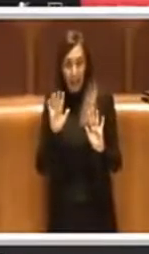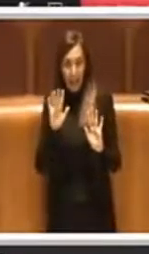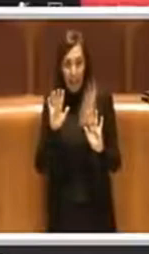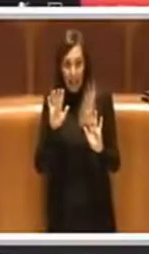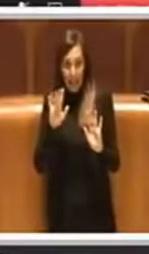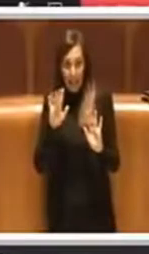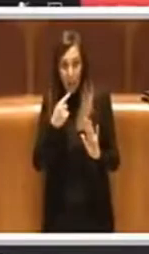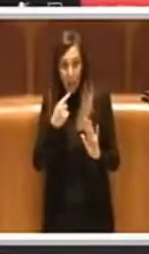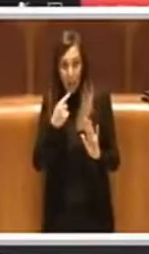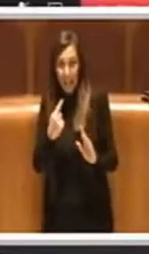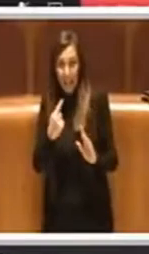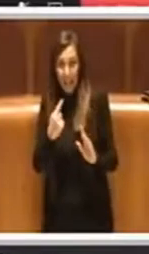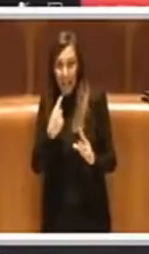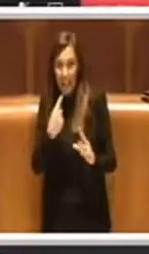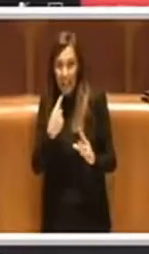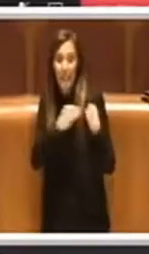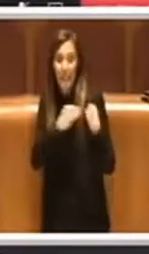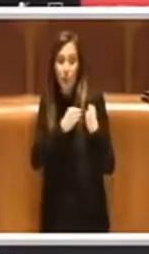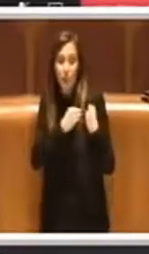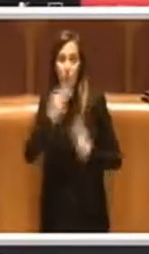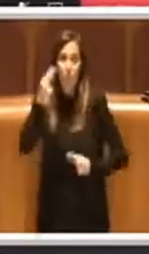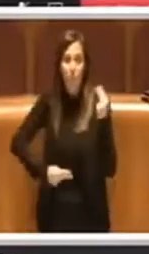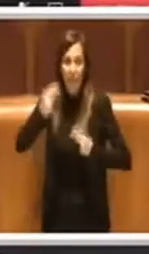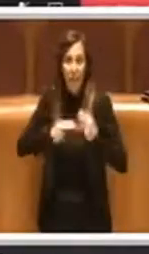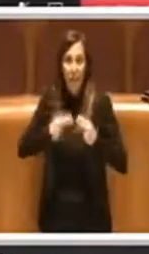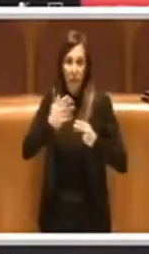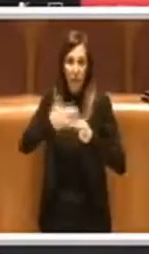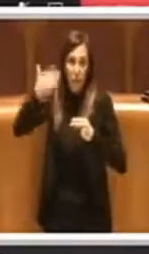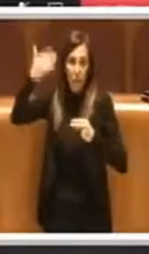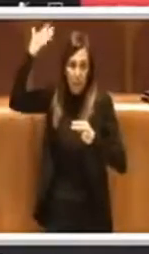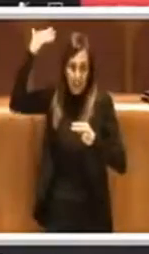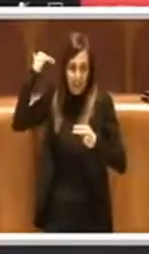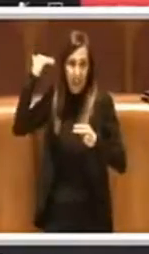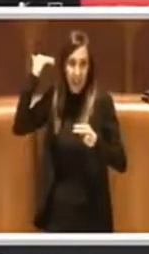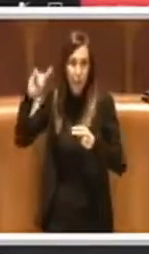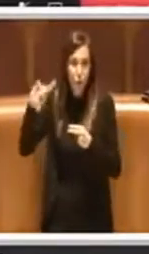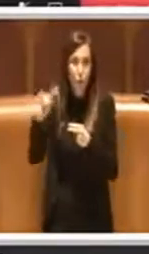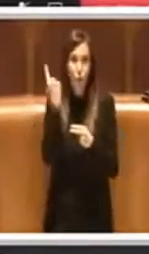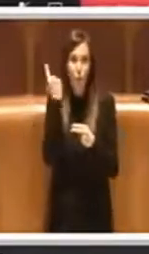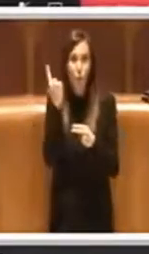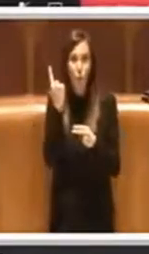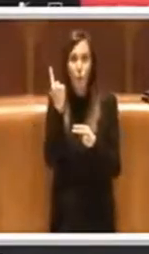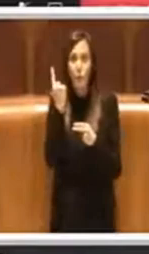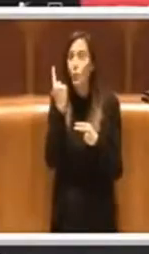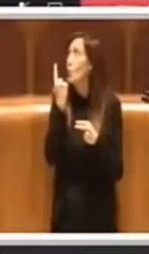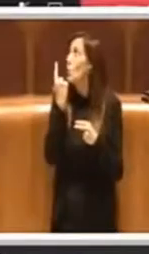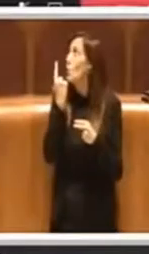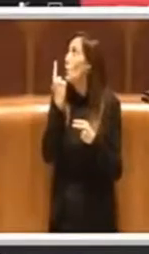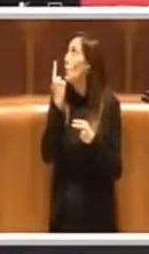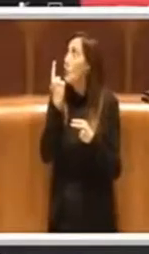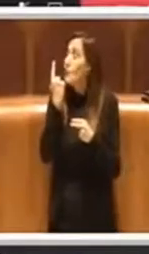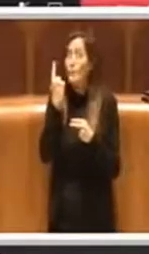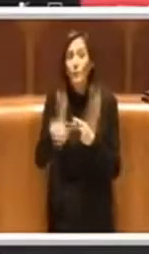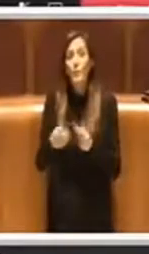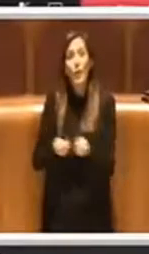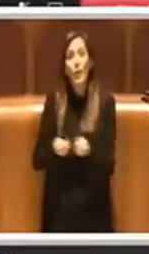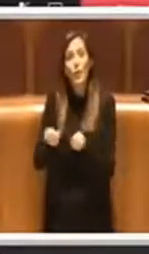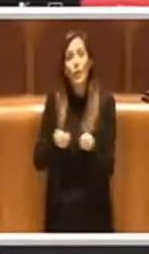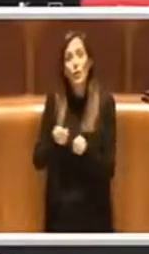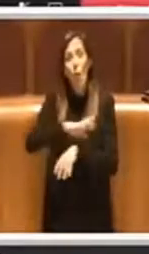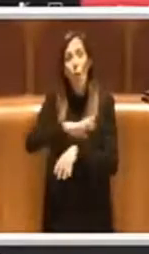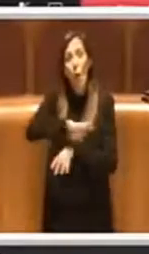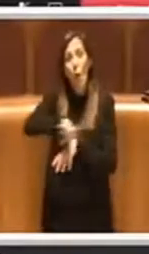certa responsabilità sui bilanci del passato, soprattutto per quanto riguarda la gestione commissariale,